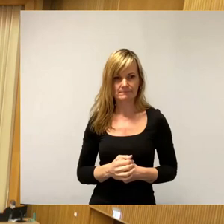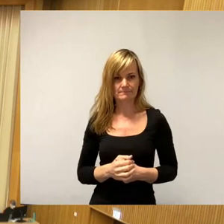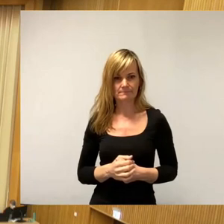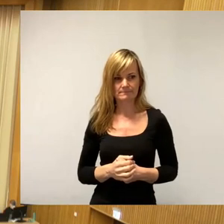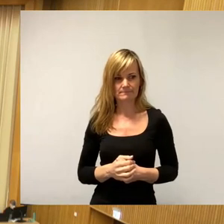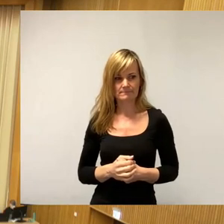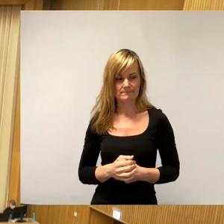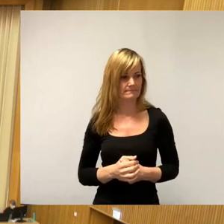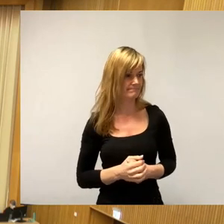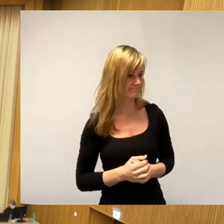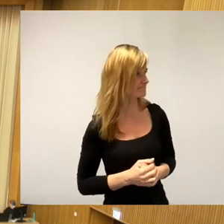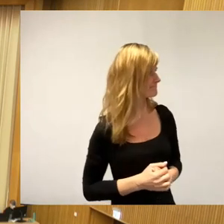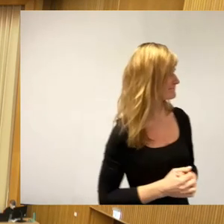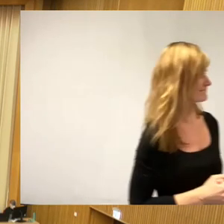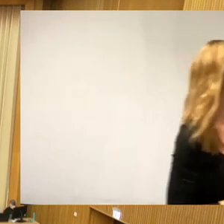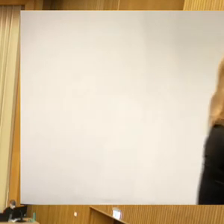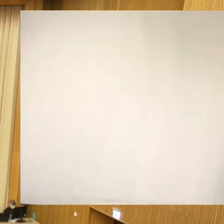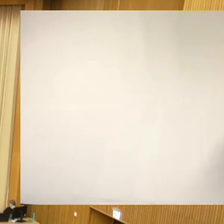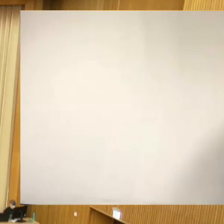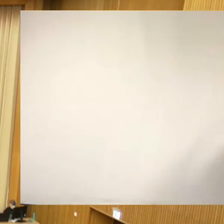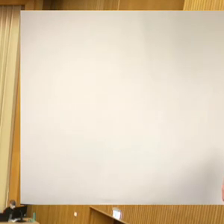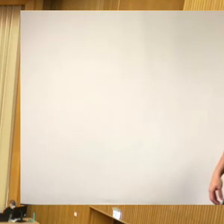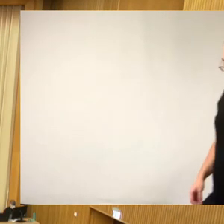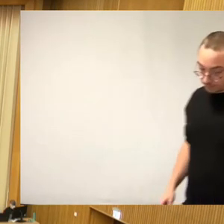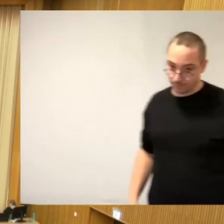Das führt zu weiteren Wortmeldungen. Gege.